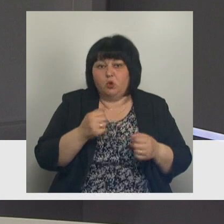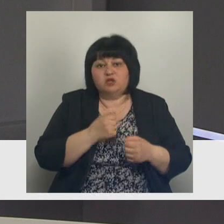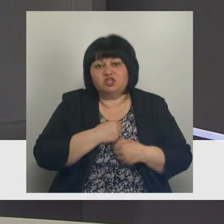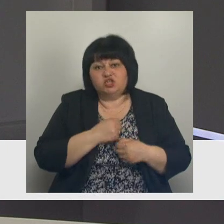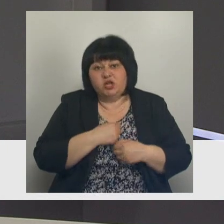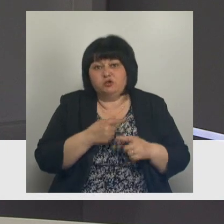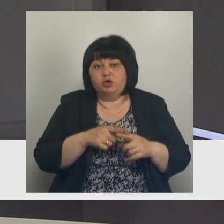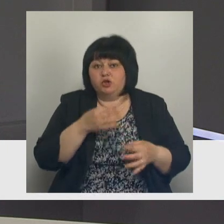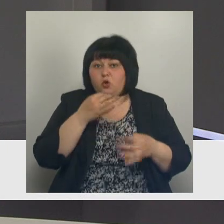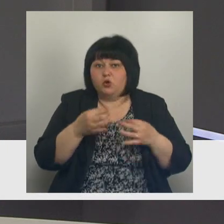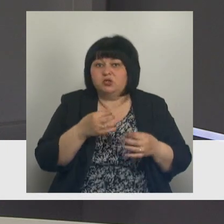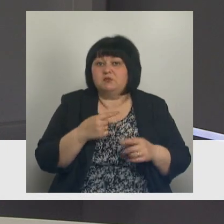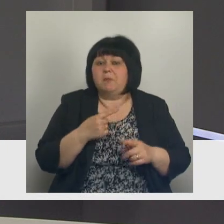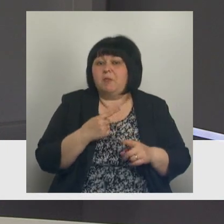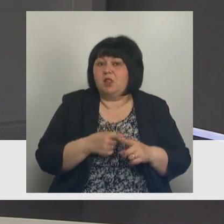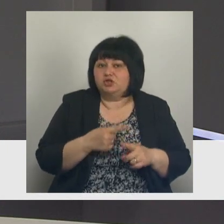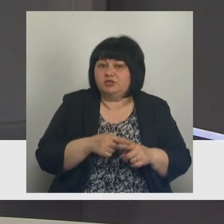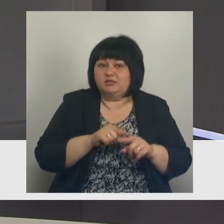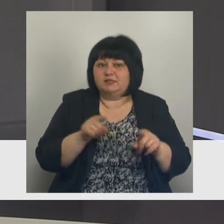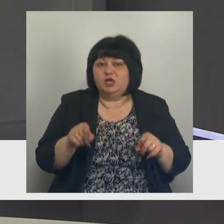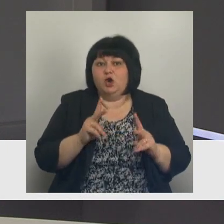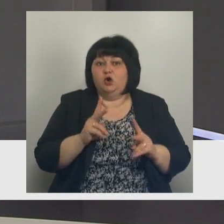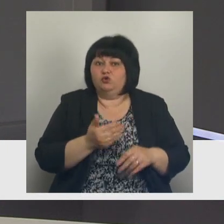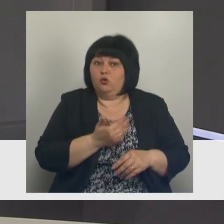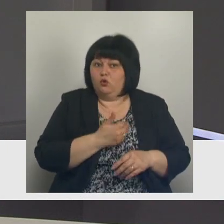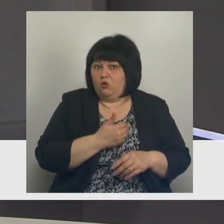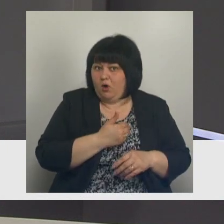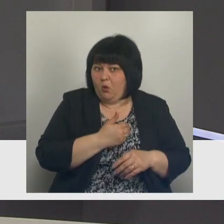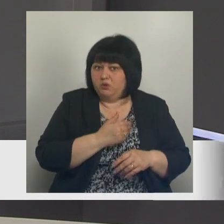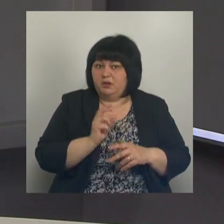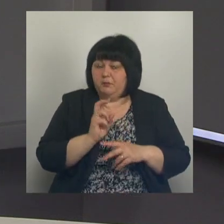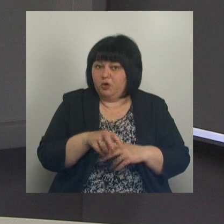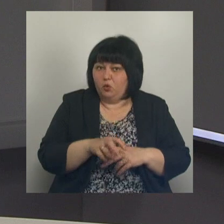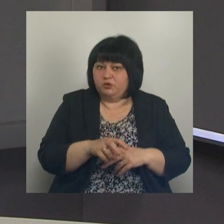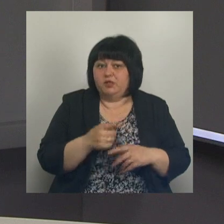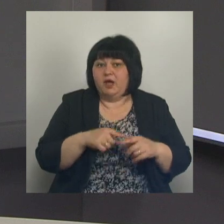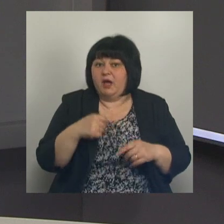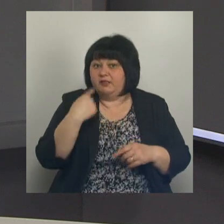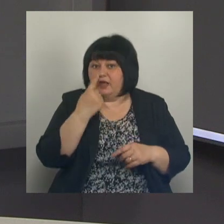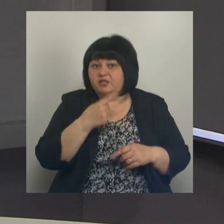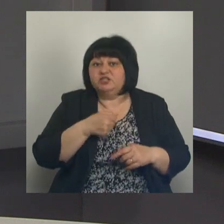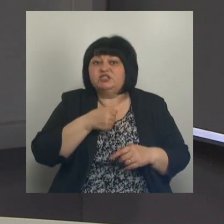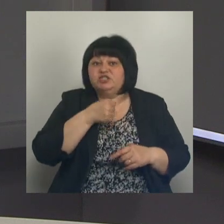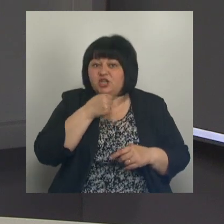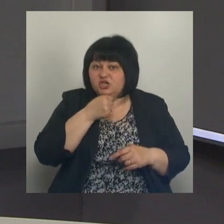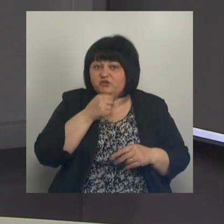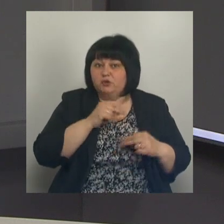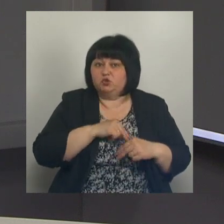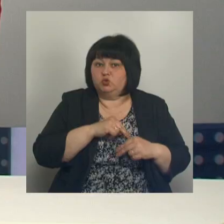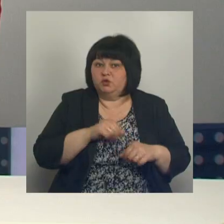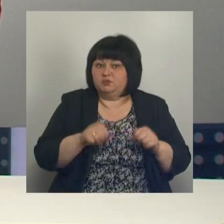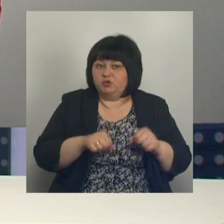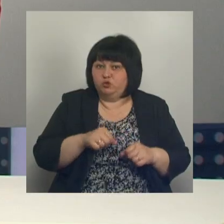вот этот отклик, положительный отклик, те, кто очень охотно приходит к нам на диспансеризацию, это лица старшего трудоспособного возраста.